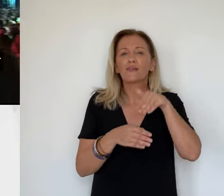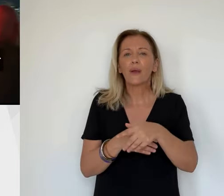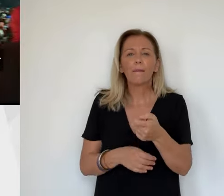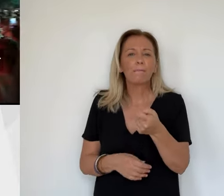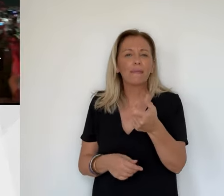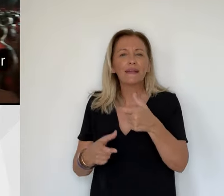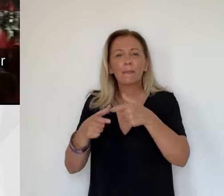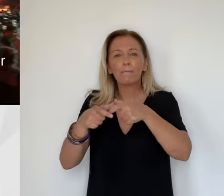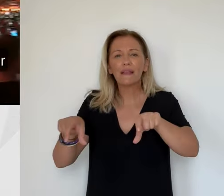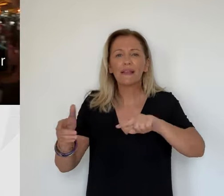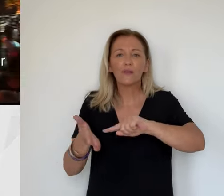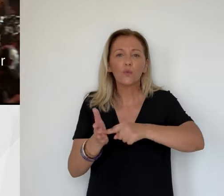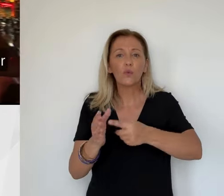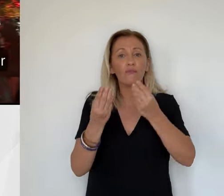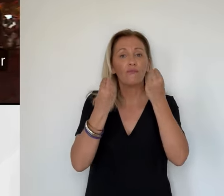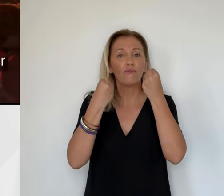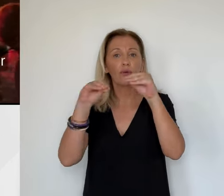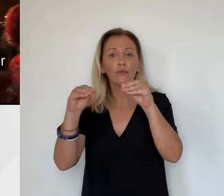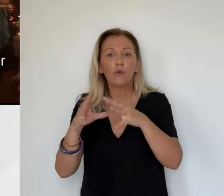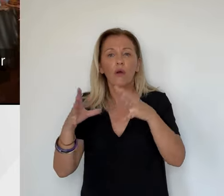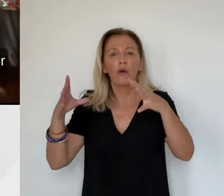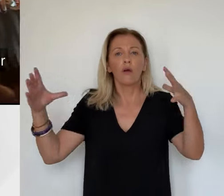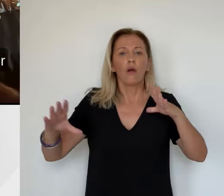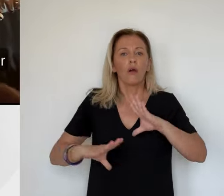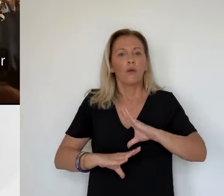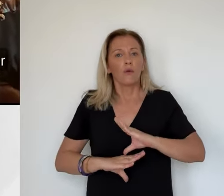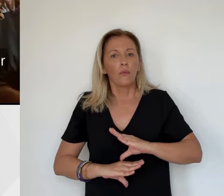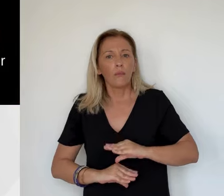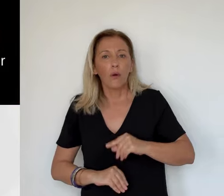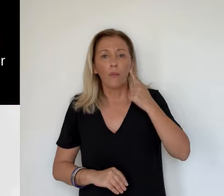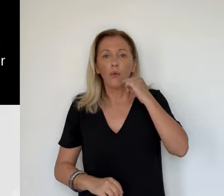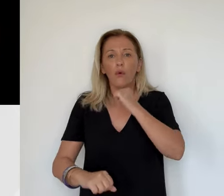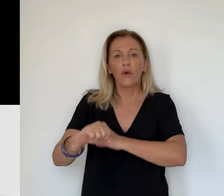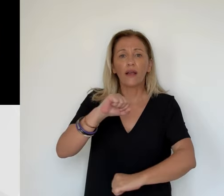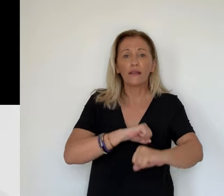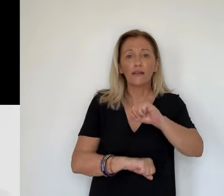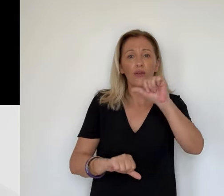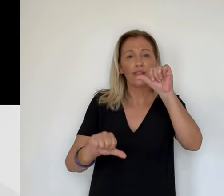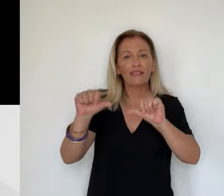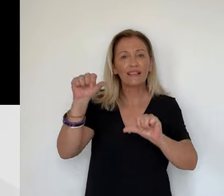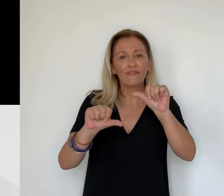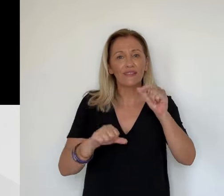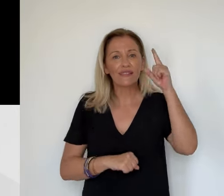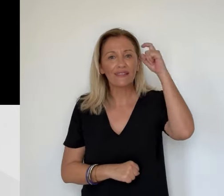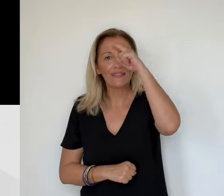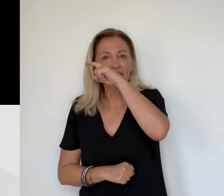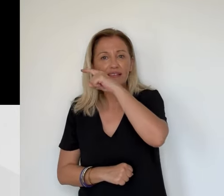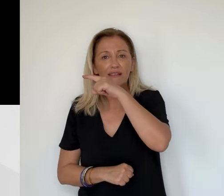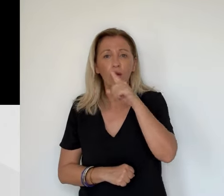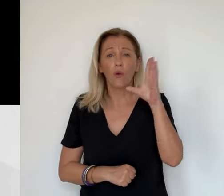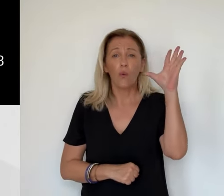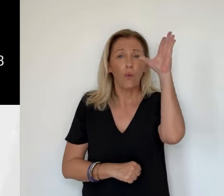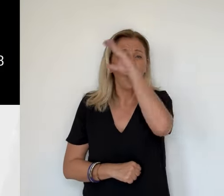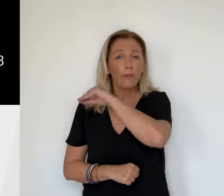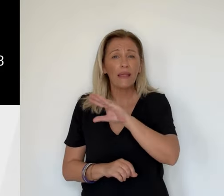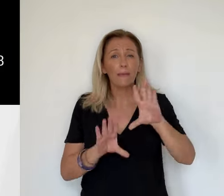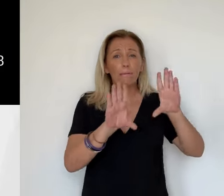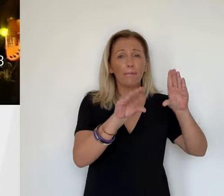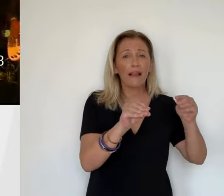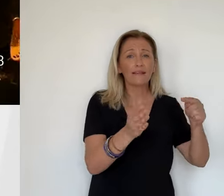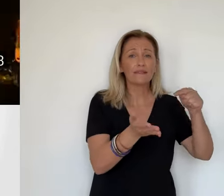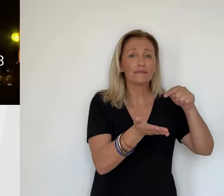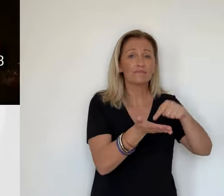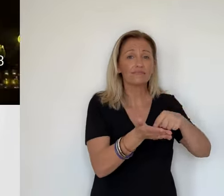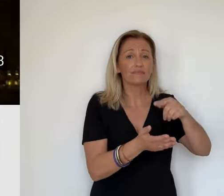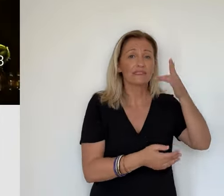atteinte hier soir. soulagement pour les organisateurs. Car leur défi était de taille. Faire oublier le Porto Latino qui avait lieu chaque année à